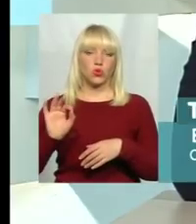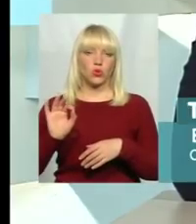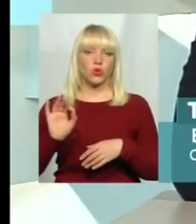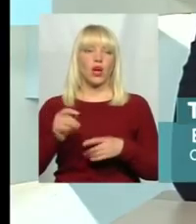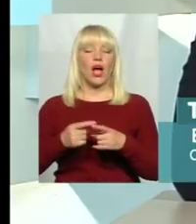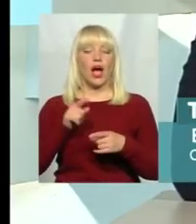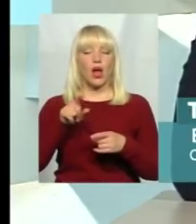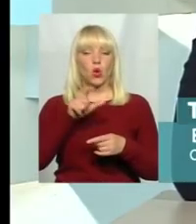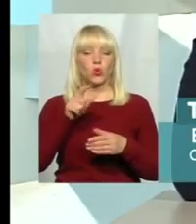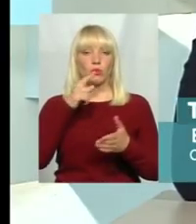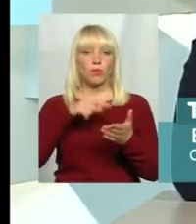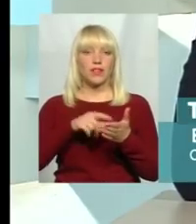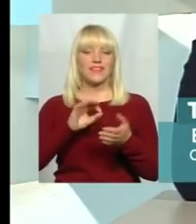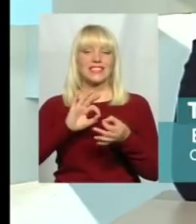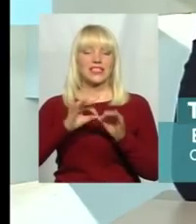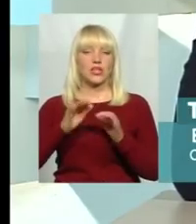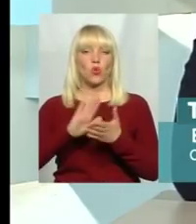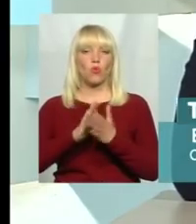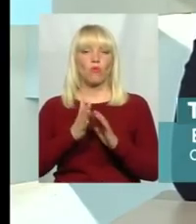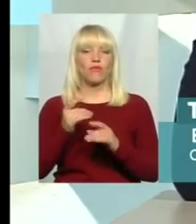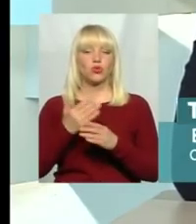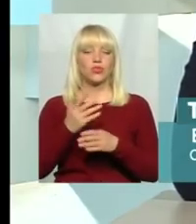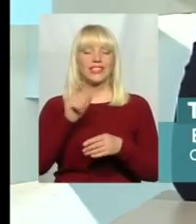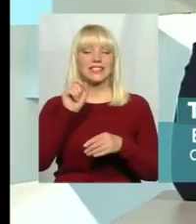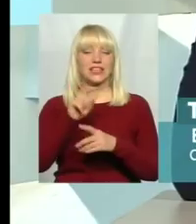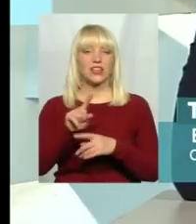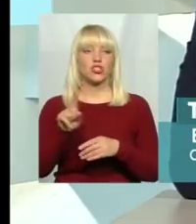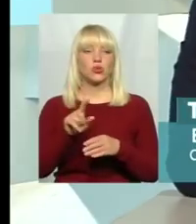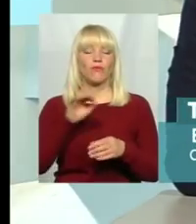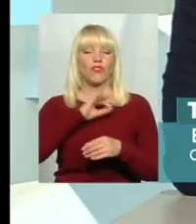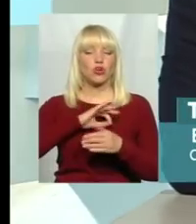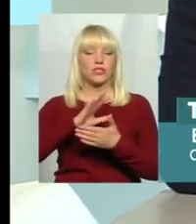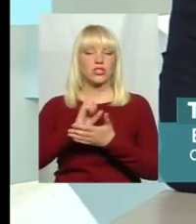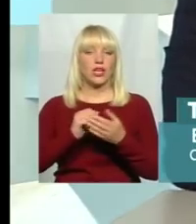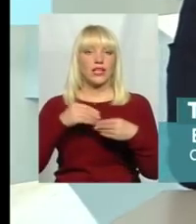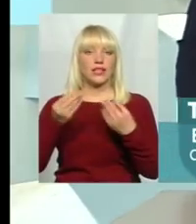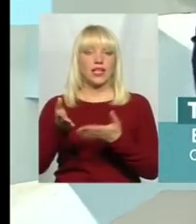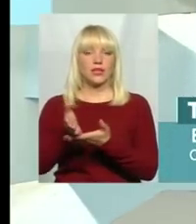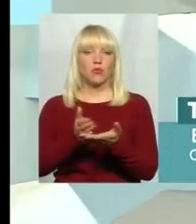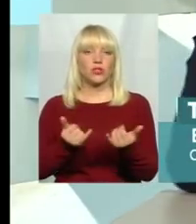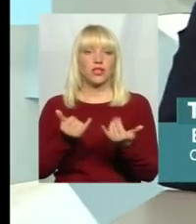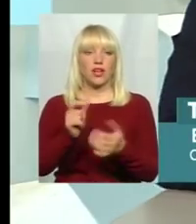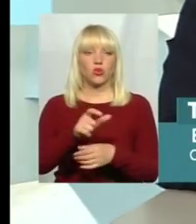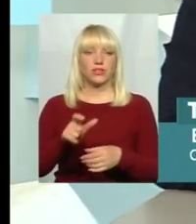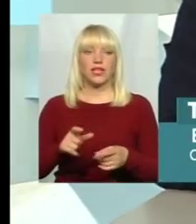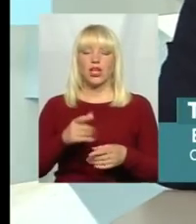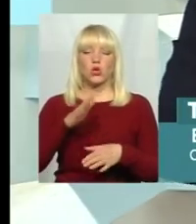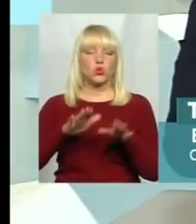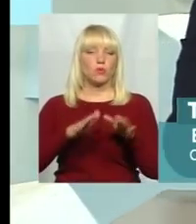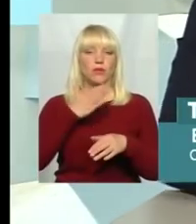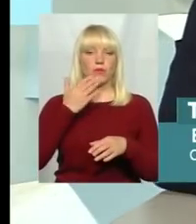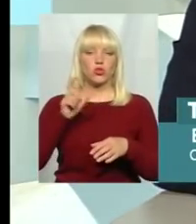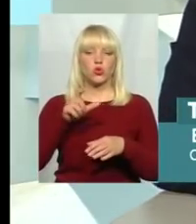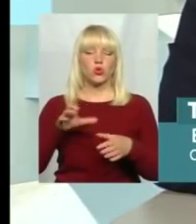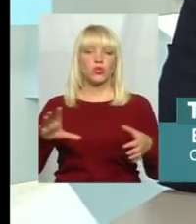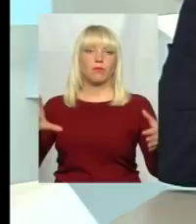А тут якраз задача є, щоб використати ті ресурси і надати послуги для людей. Сумнів нема, що люди приєднаються до Шепетівки. Шепетівка